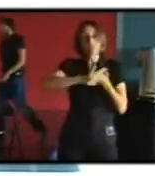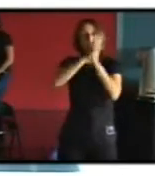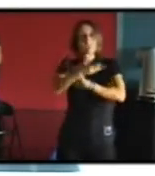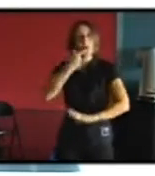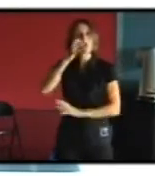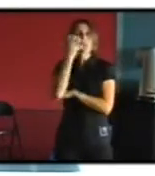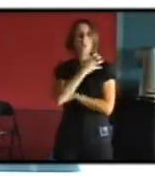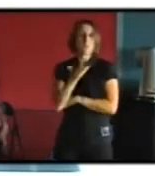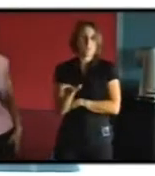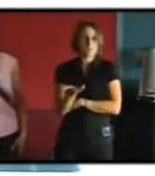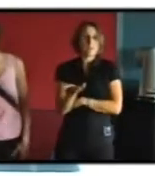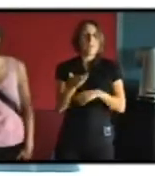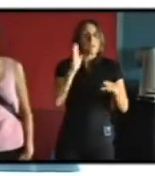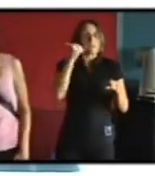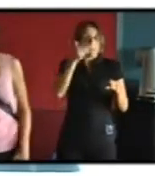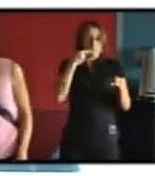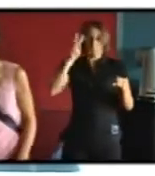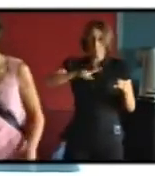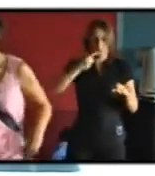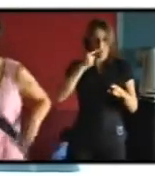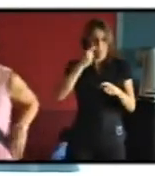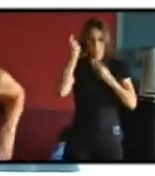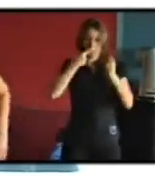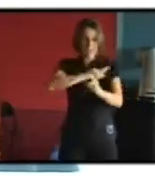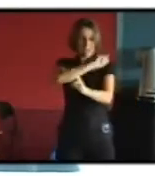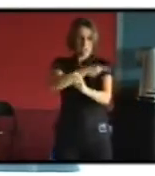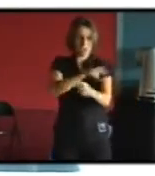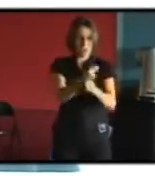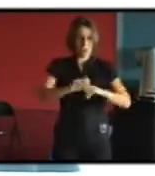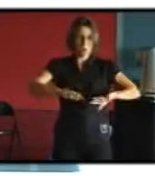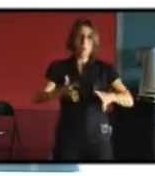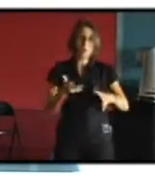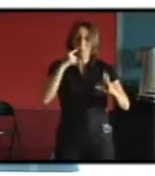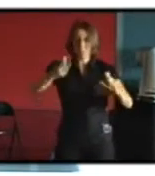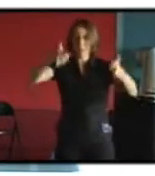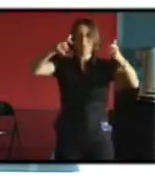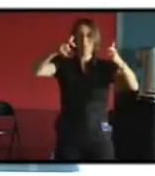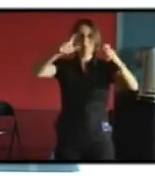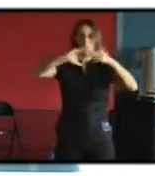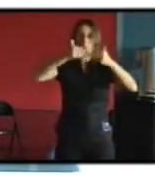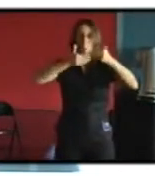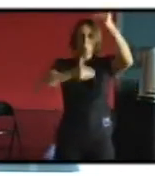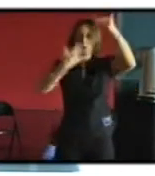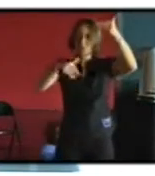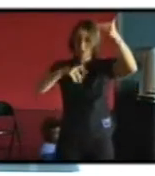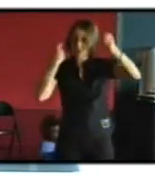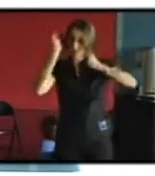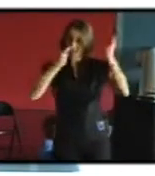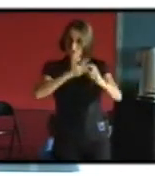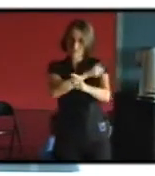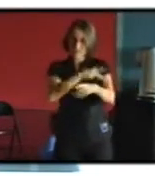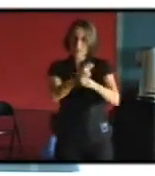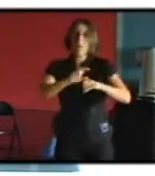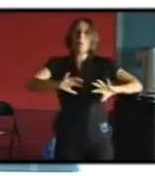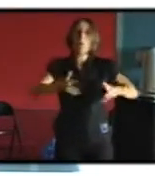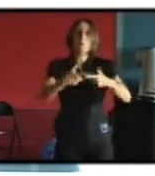travailler sur la récupération de calories pas forcément sur le bâtiment lui-même mais sur la récupération de calories ce qui est une autre